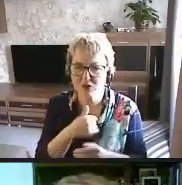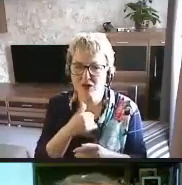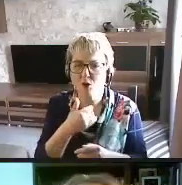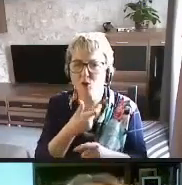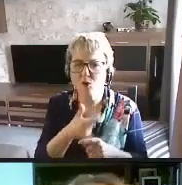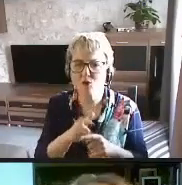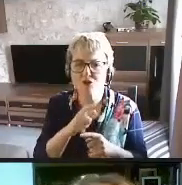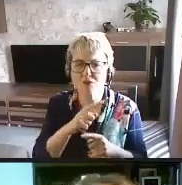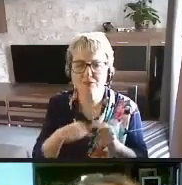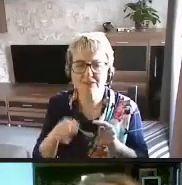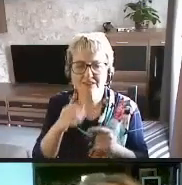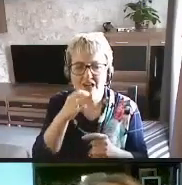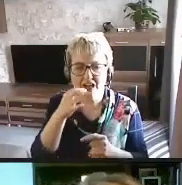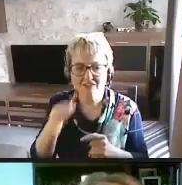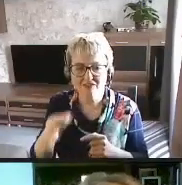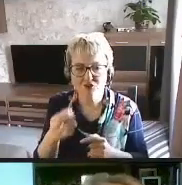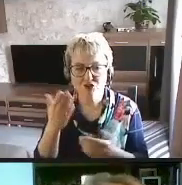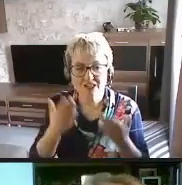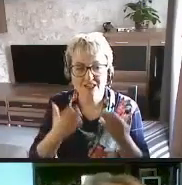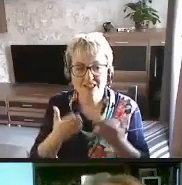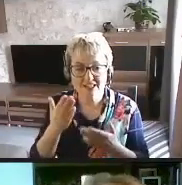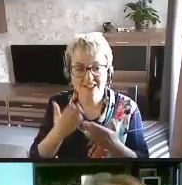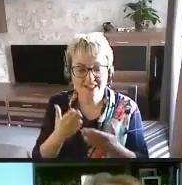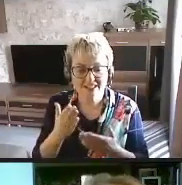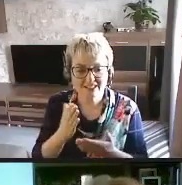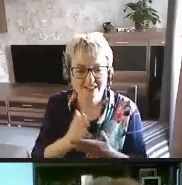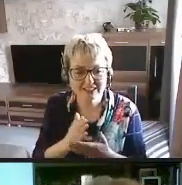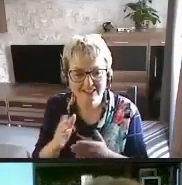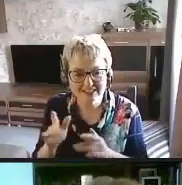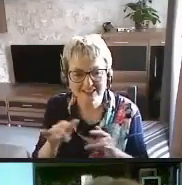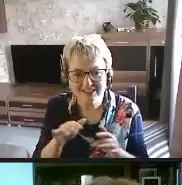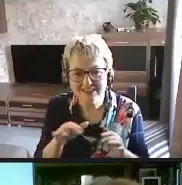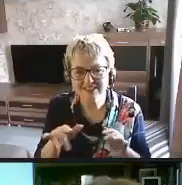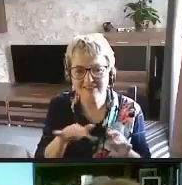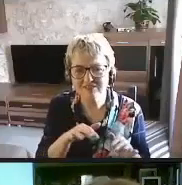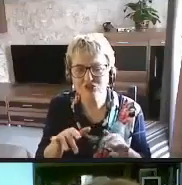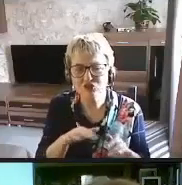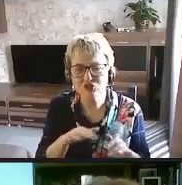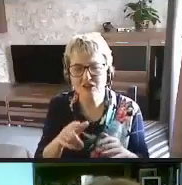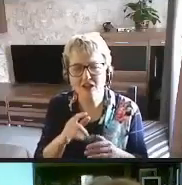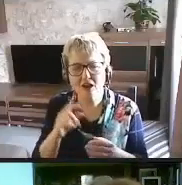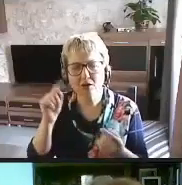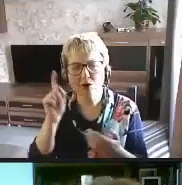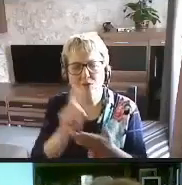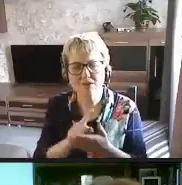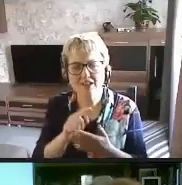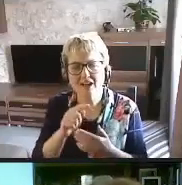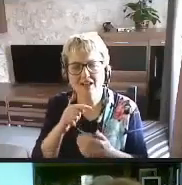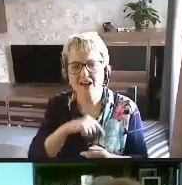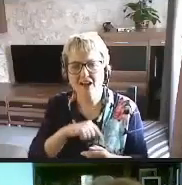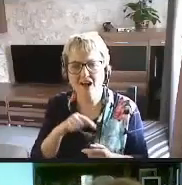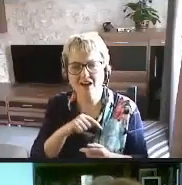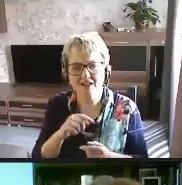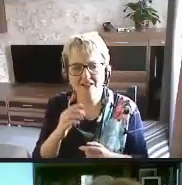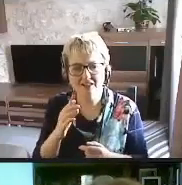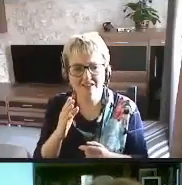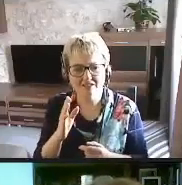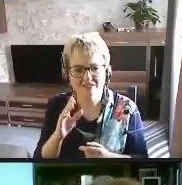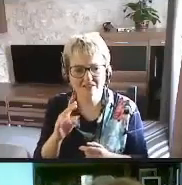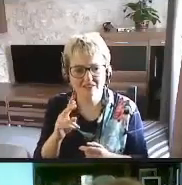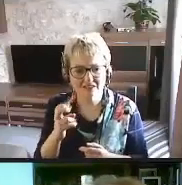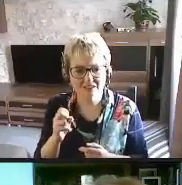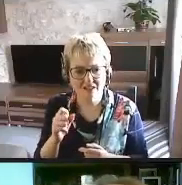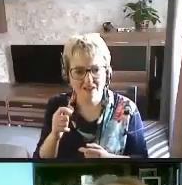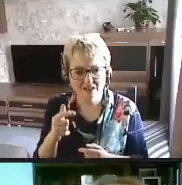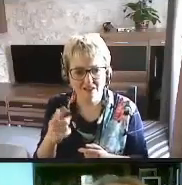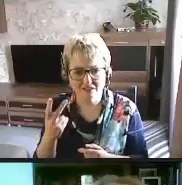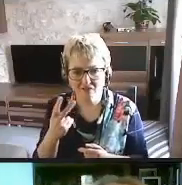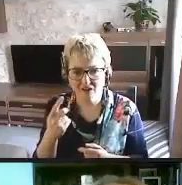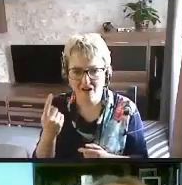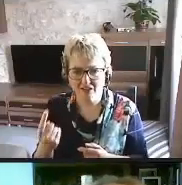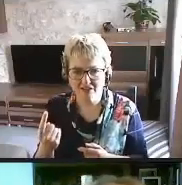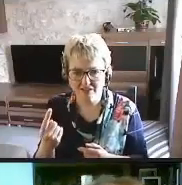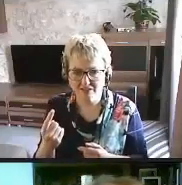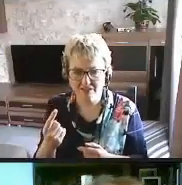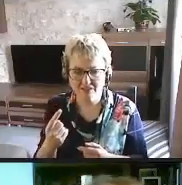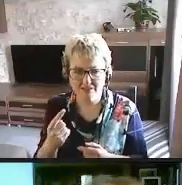отвечу. Есть ли движение в сторону придания обязательного характера в ЦАГ-2.1? Нет.